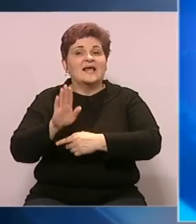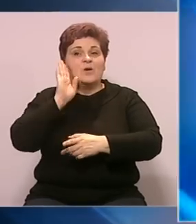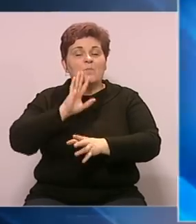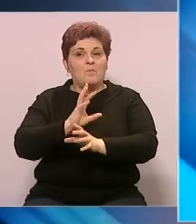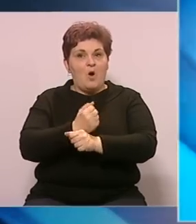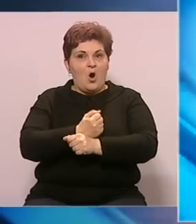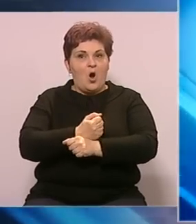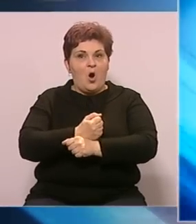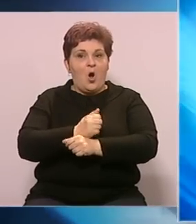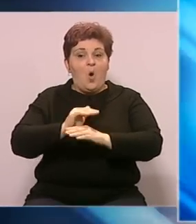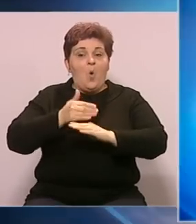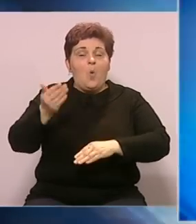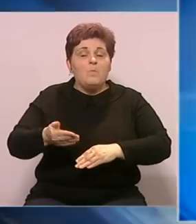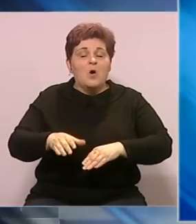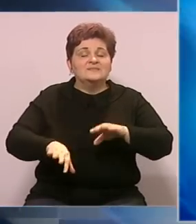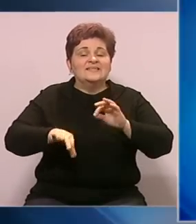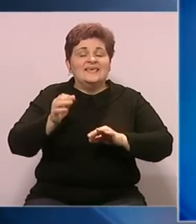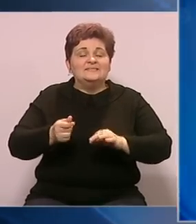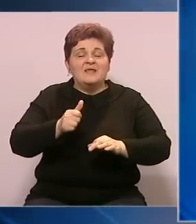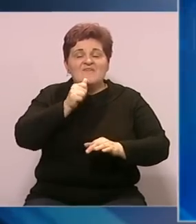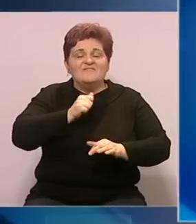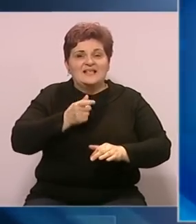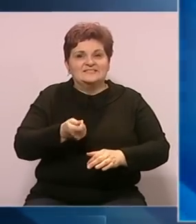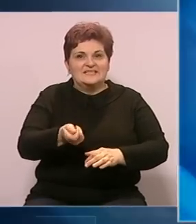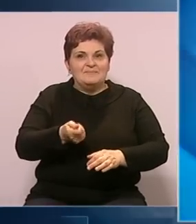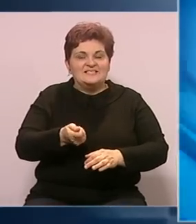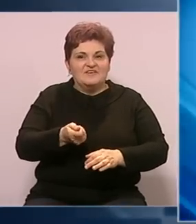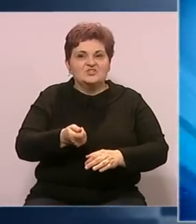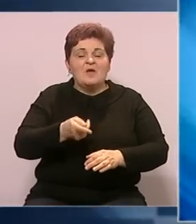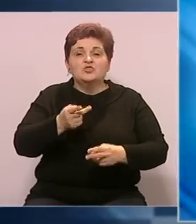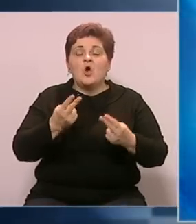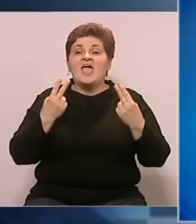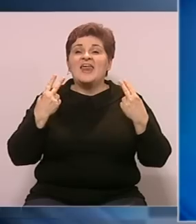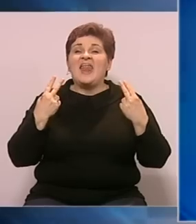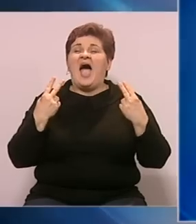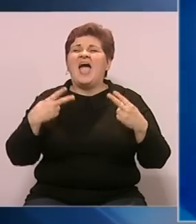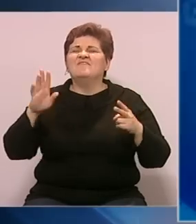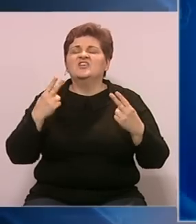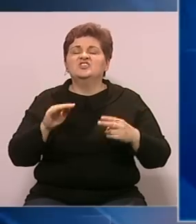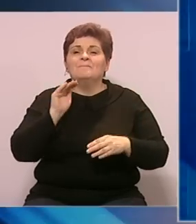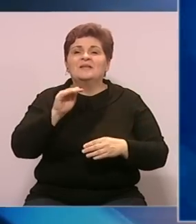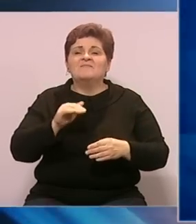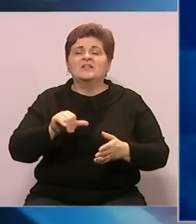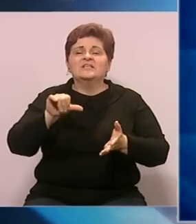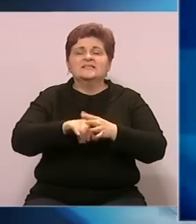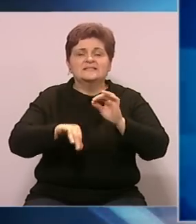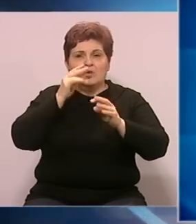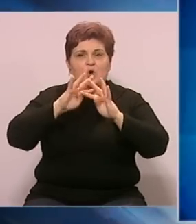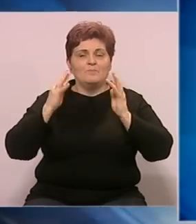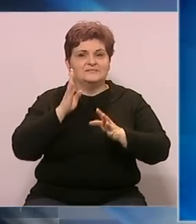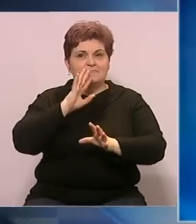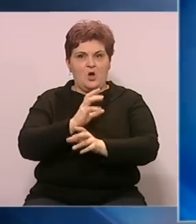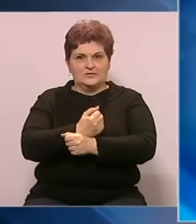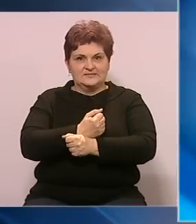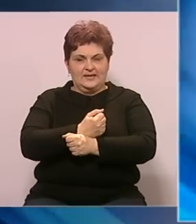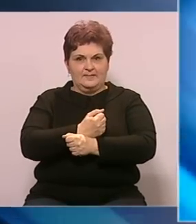Hercegovini u postizbornim finansijskim izvještajima. To je ujedno i najveći iznos ikada prijavljen Centralnoj izbornoj komisiji Bosne i